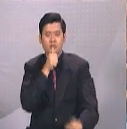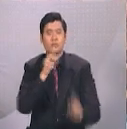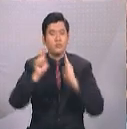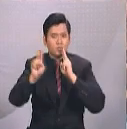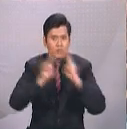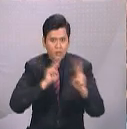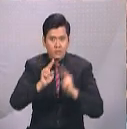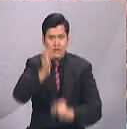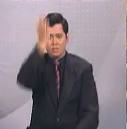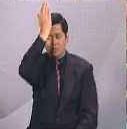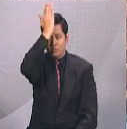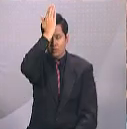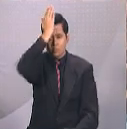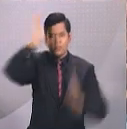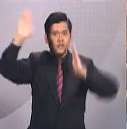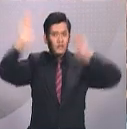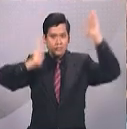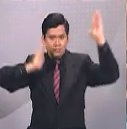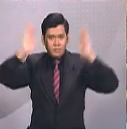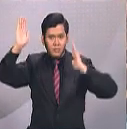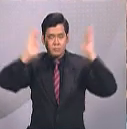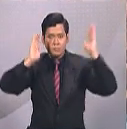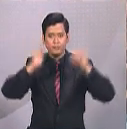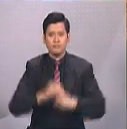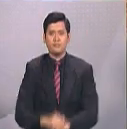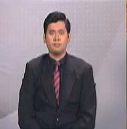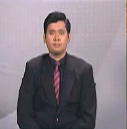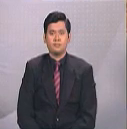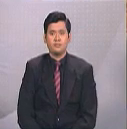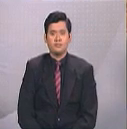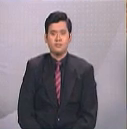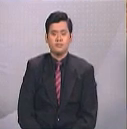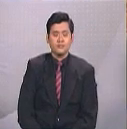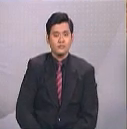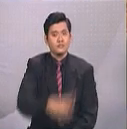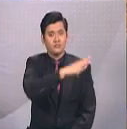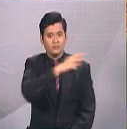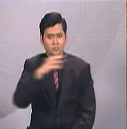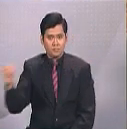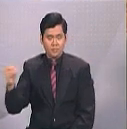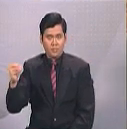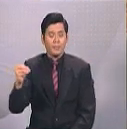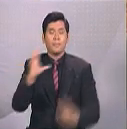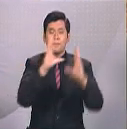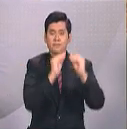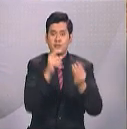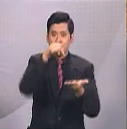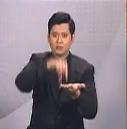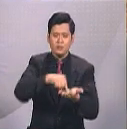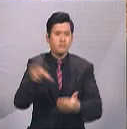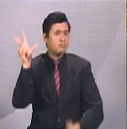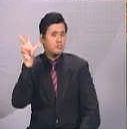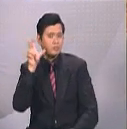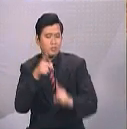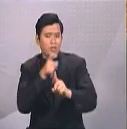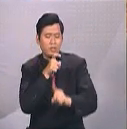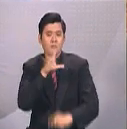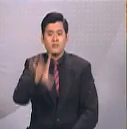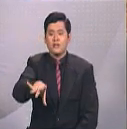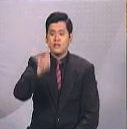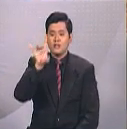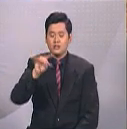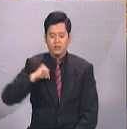yang di-Pertuan Agong Al-Sultan Abdullah Riayatuddin Al-Mustafa Bilashah. Selain itu, Sidang ini turut mendengar pengumuman pelantikan